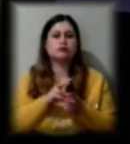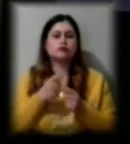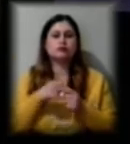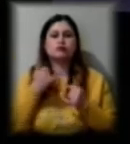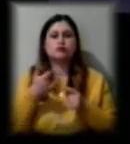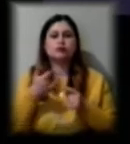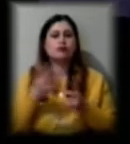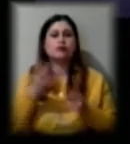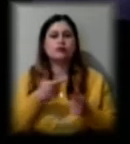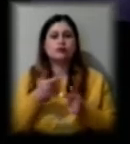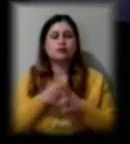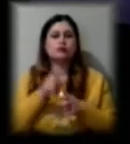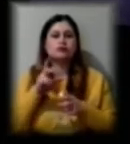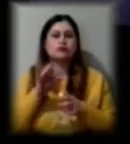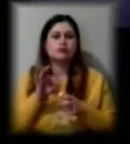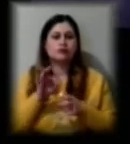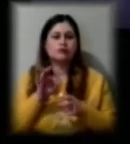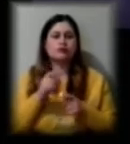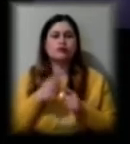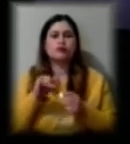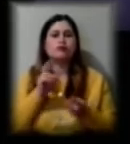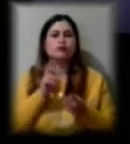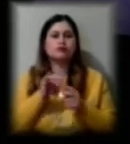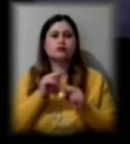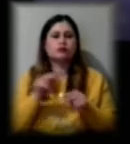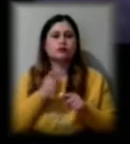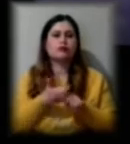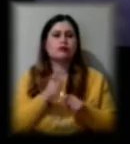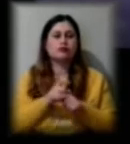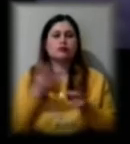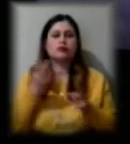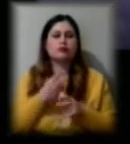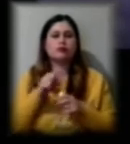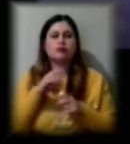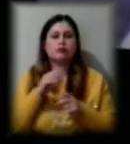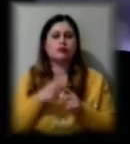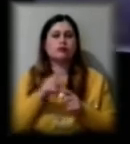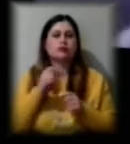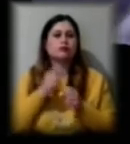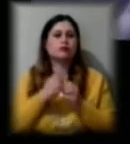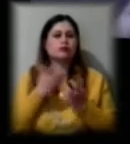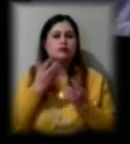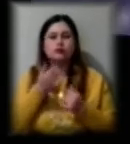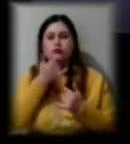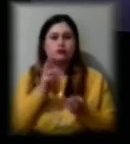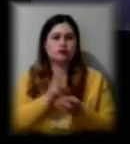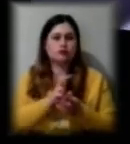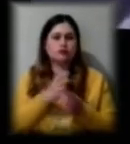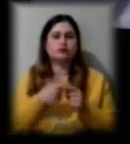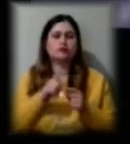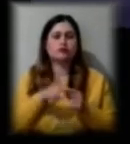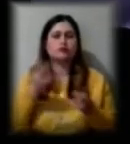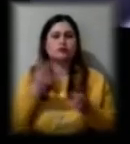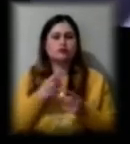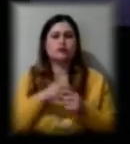ЗНО, і зустрічі з вчителем дуже потрібні, але через карантин це неможливо, тому ці відеоуроки